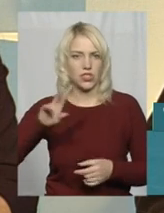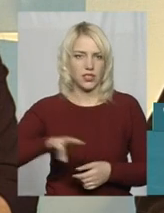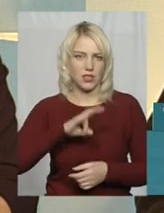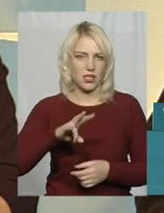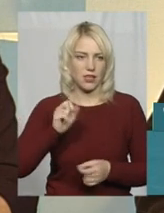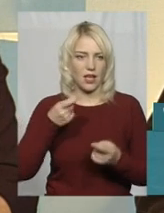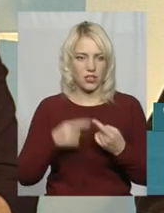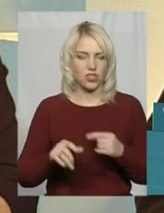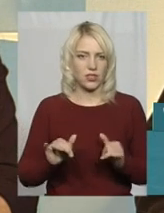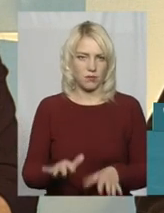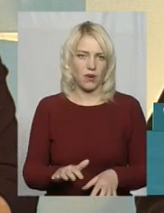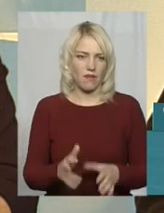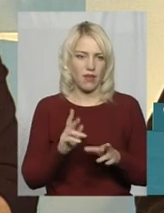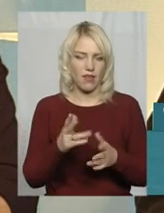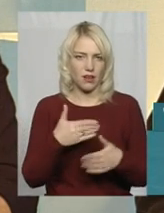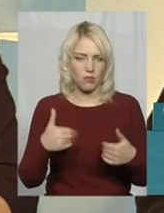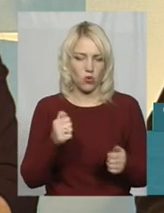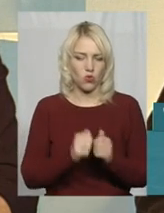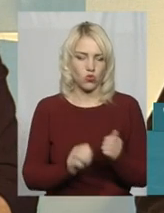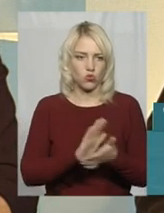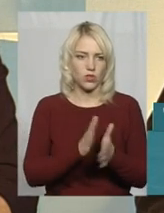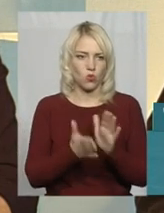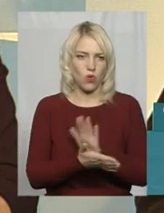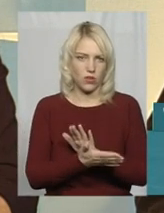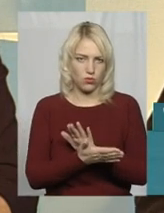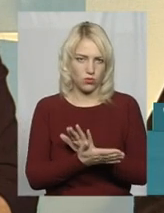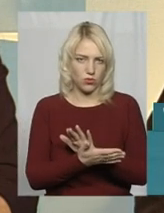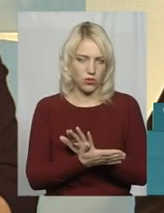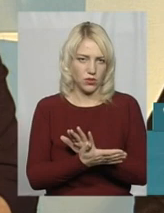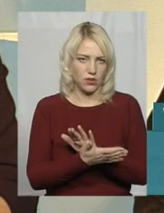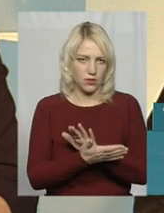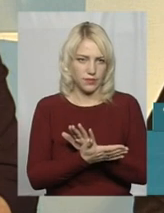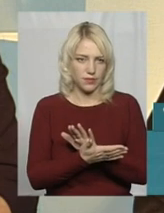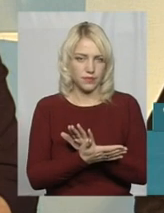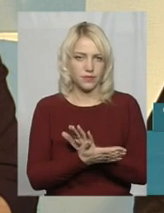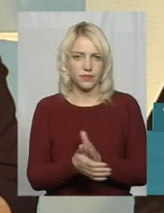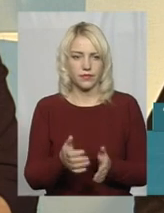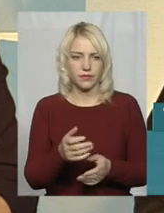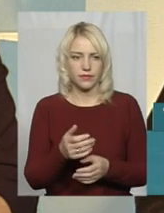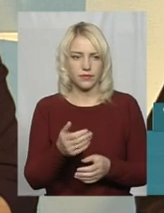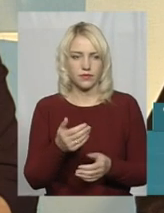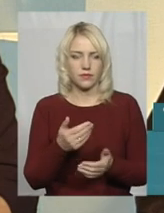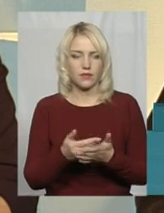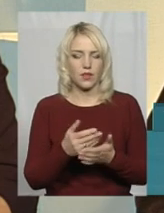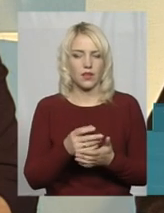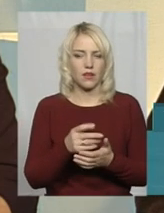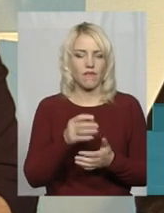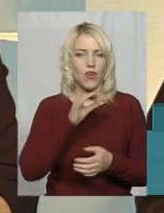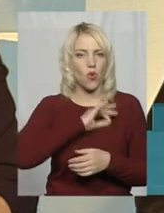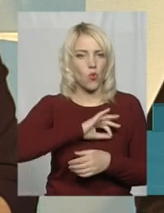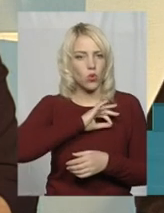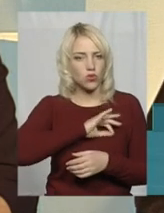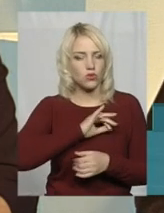справа, як ми кожну ситуацію, кожне, наприклад, захоплення суспільства використовуємо